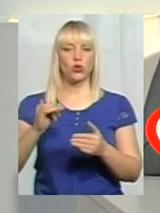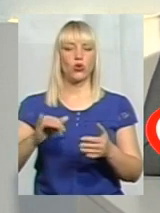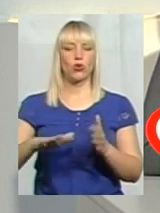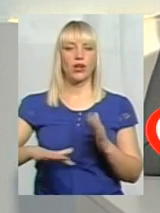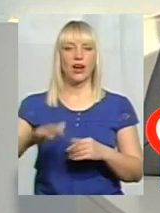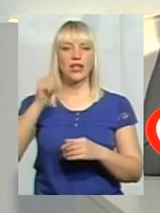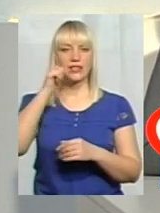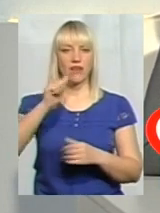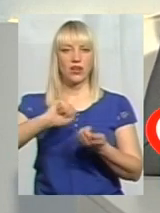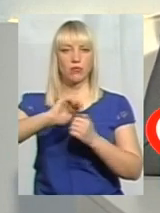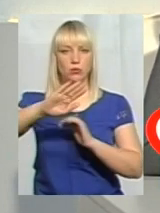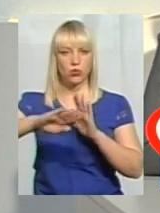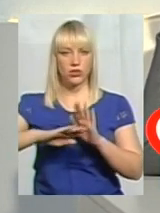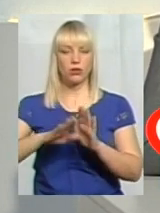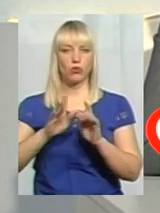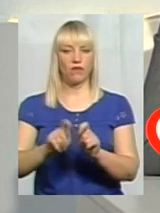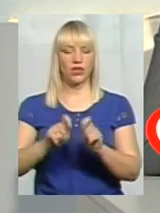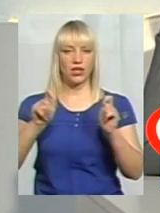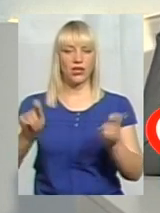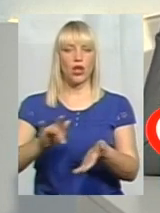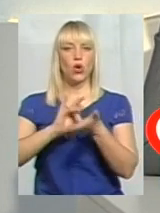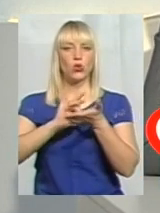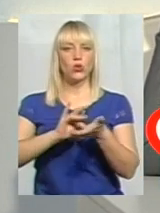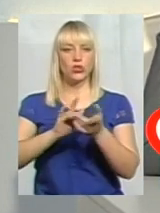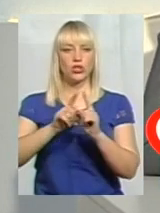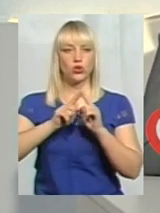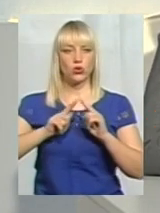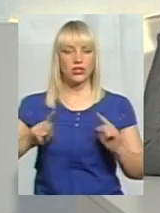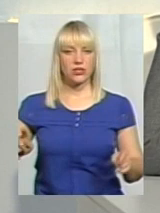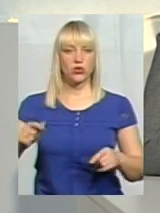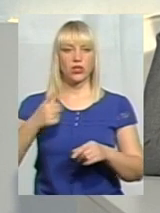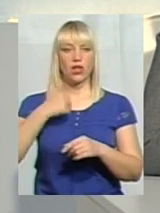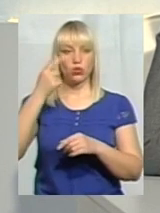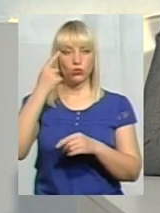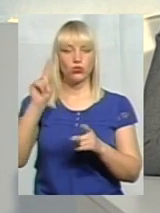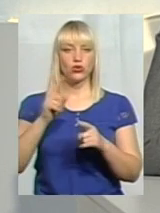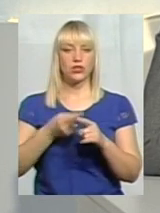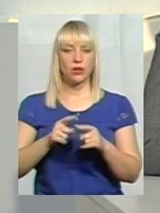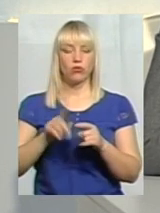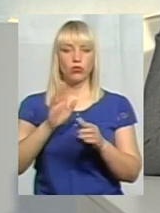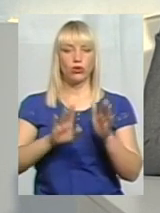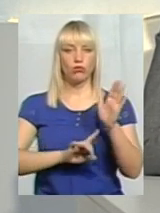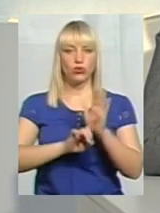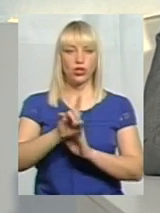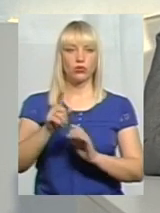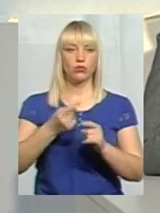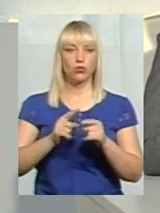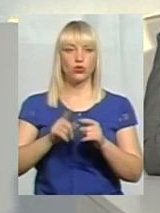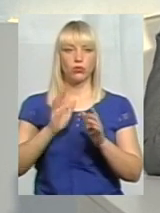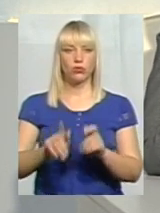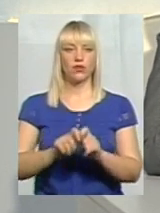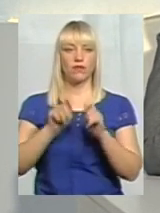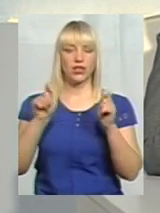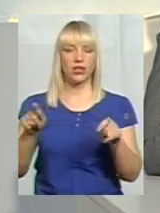відкриття туристичного сезону. І я думаю, що це буде початком того, що буде відкриття